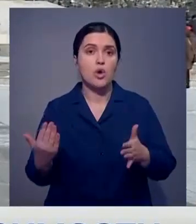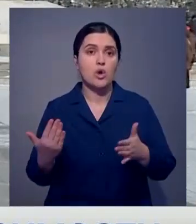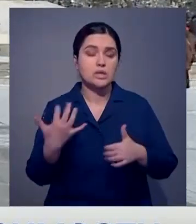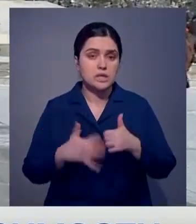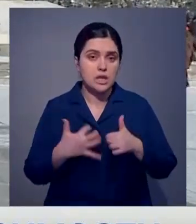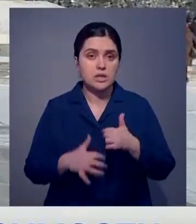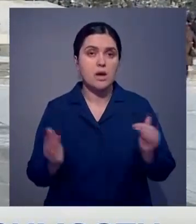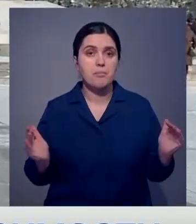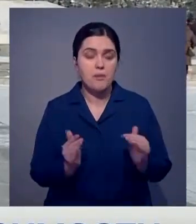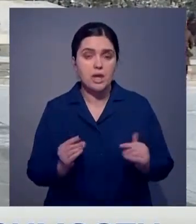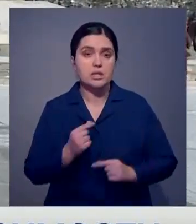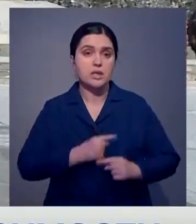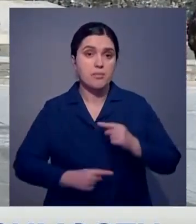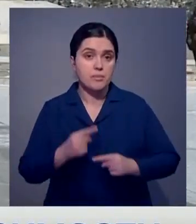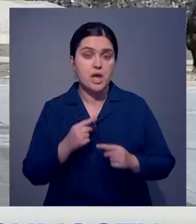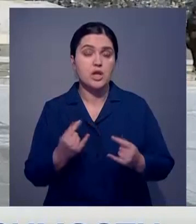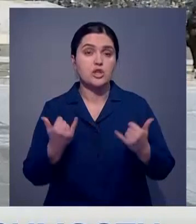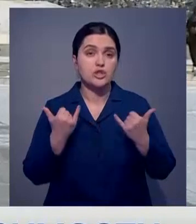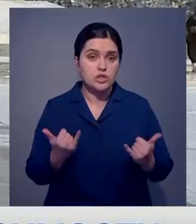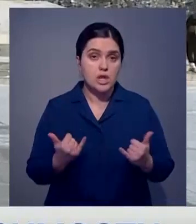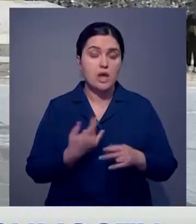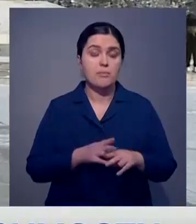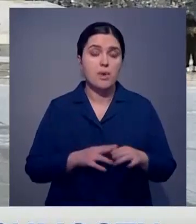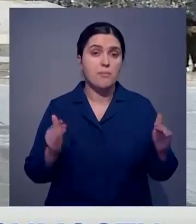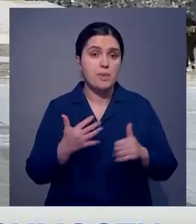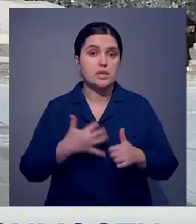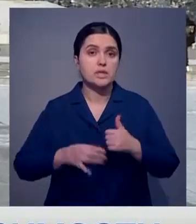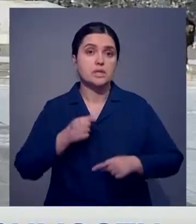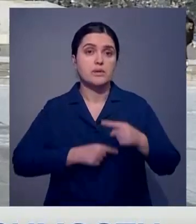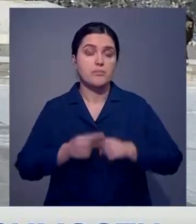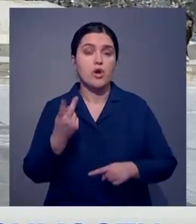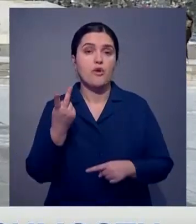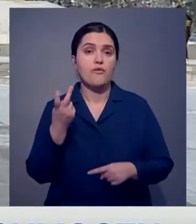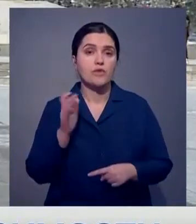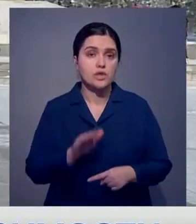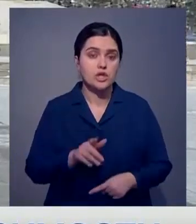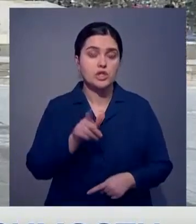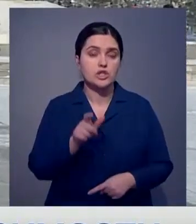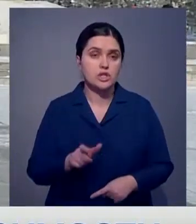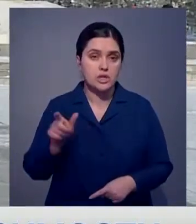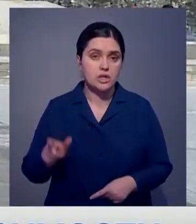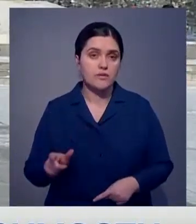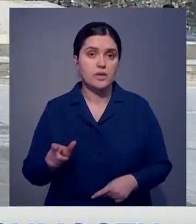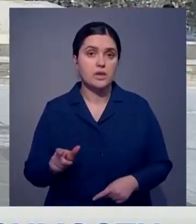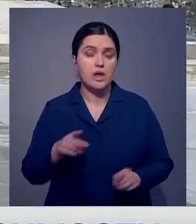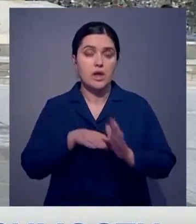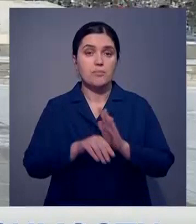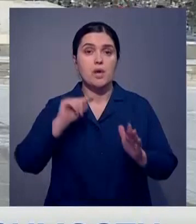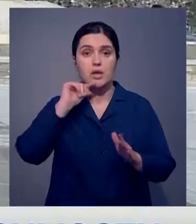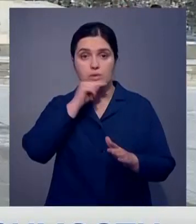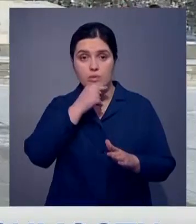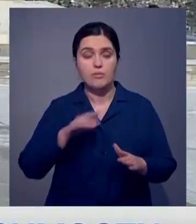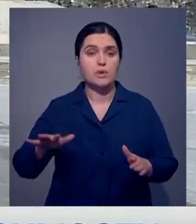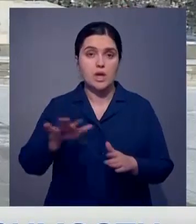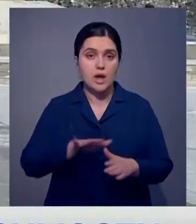среднего и малого бизнеса. Сейчас в этой сфере задействовано около 200 тысяч человек. А доля в экономике региона